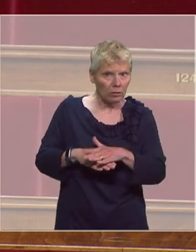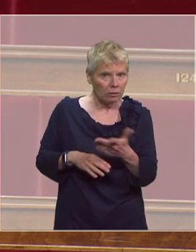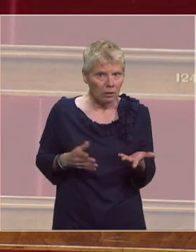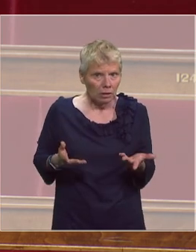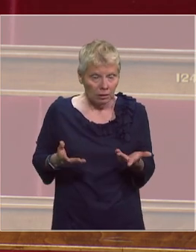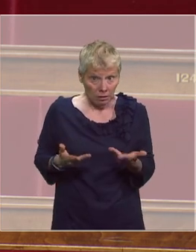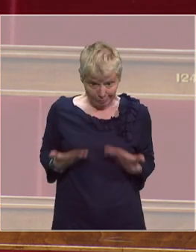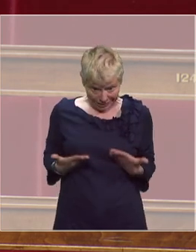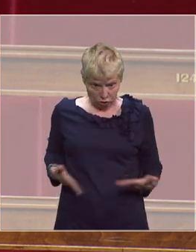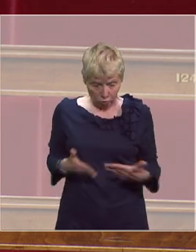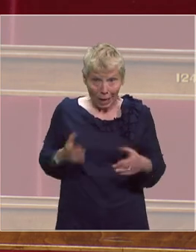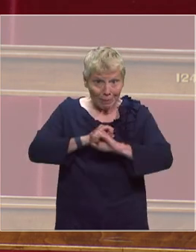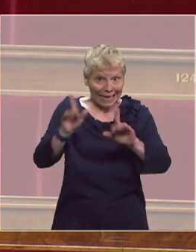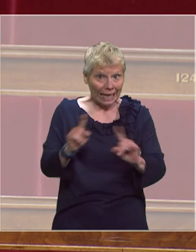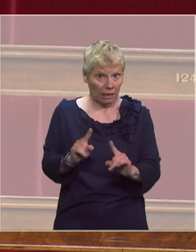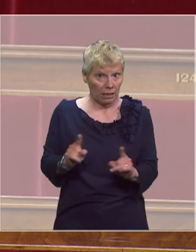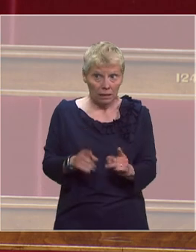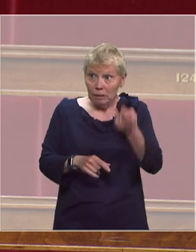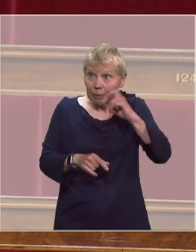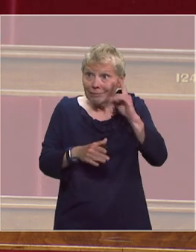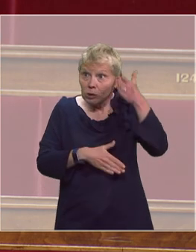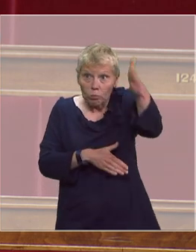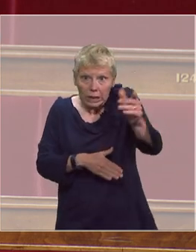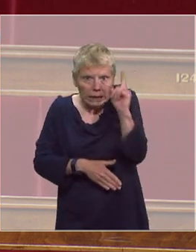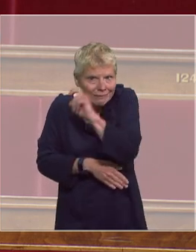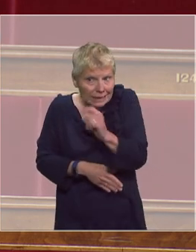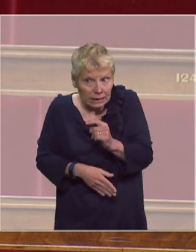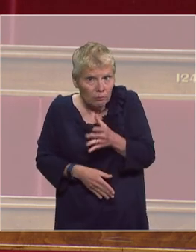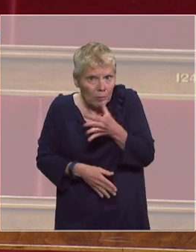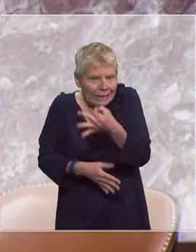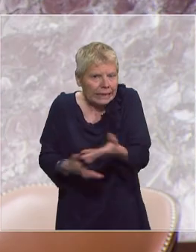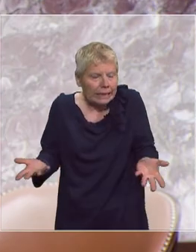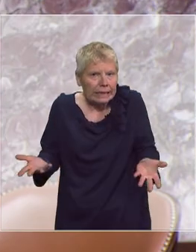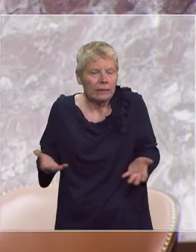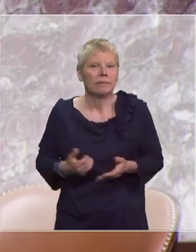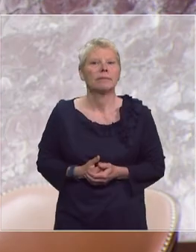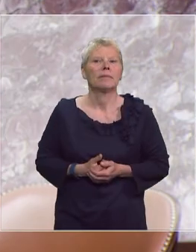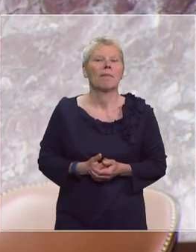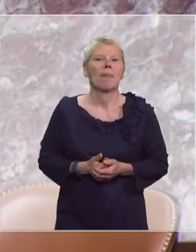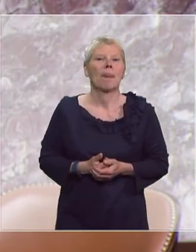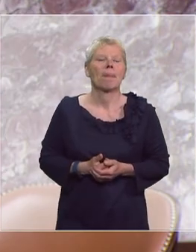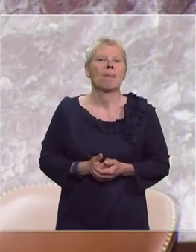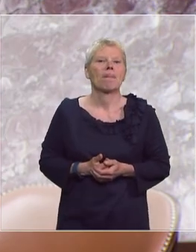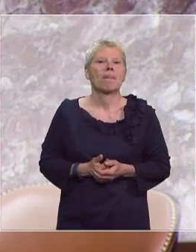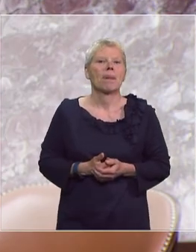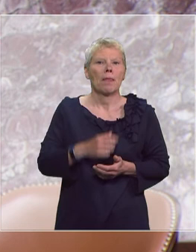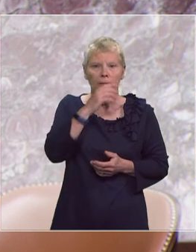clair sur ce que l'on a en ce moment. Merci. Monsieur le député, la parole est à monsieur le Premier ministre.